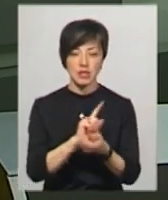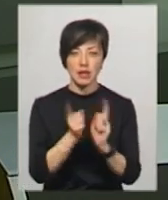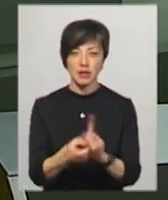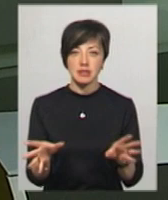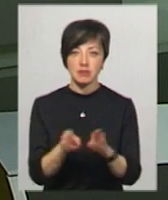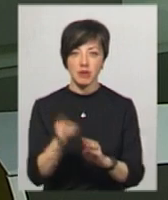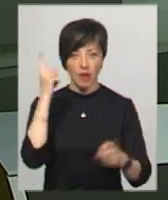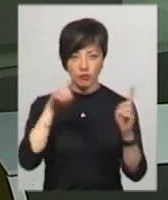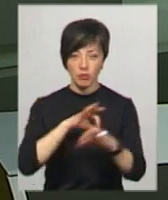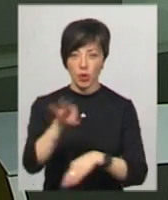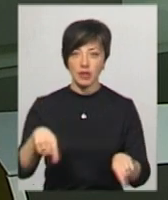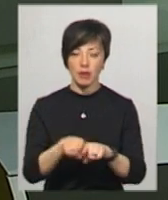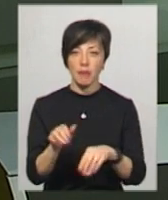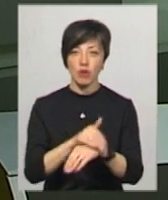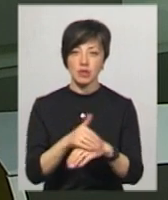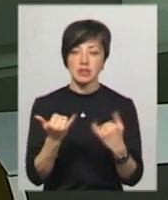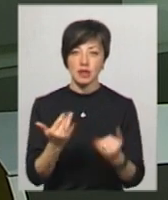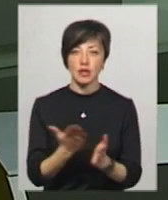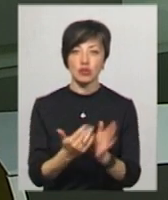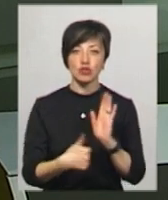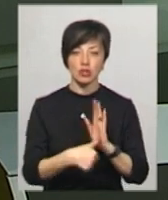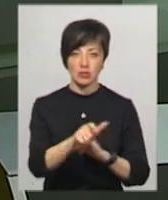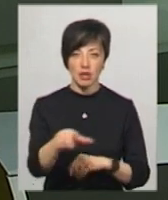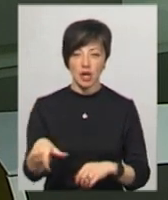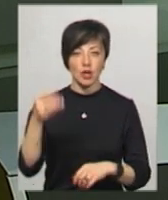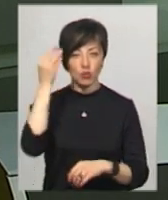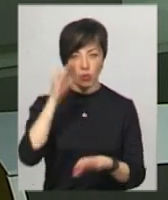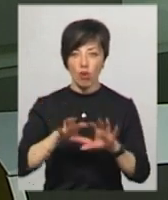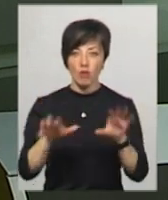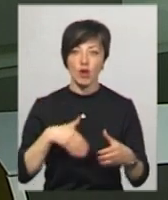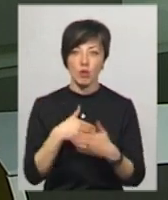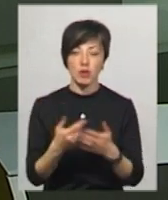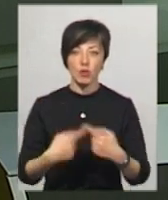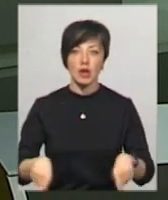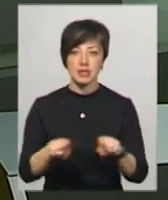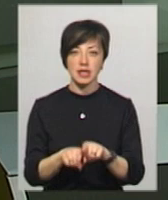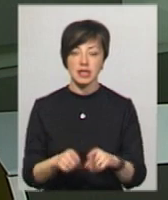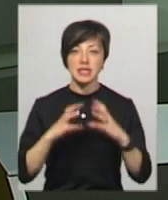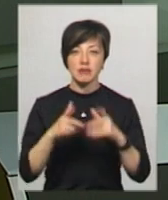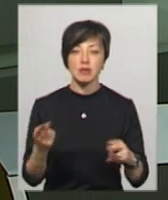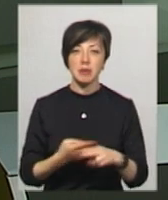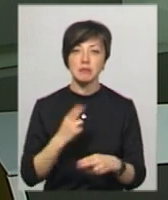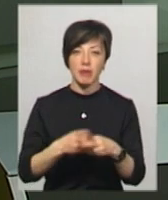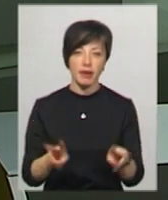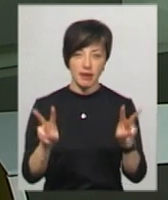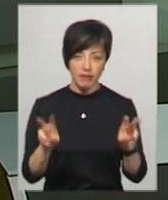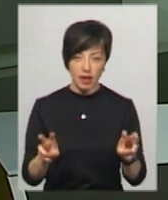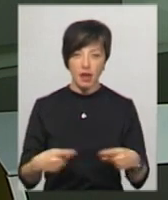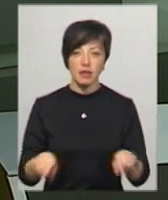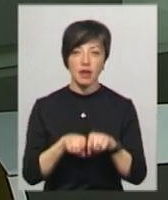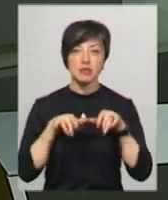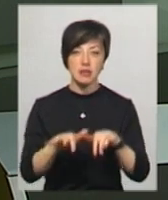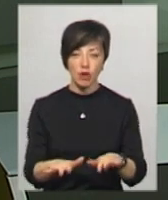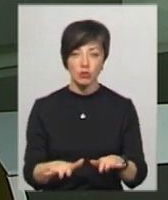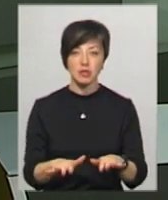співавтором проєкту. Таких благодійників наразі вже є шестеро. На думку голови громадської організації «Світ без бар'єрів» Віктора Кучера, такі